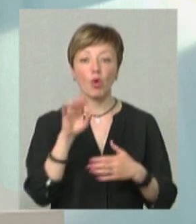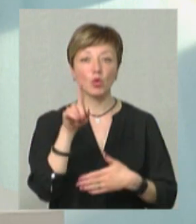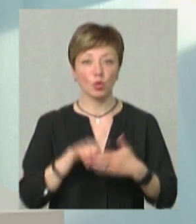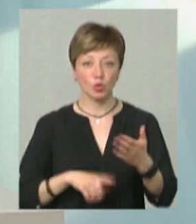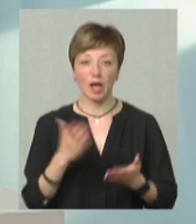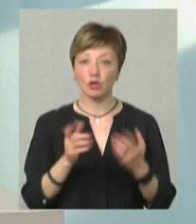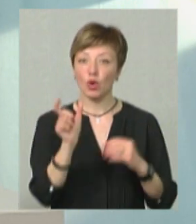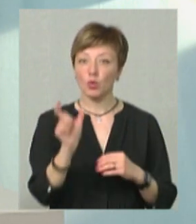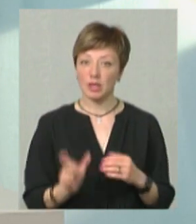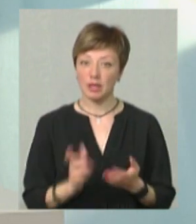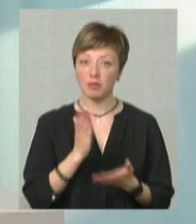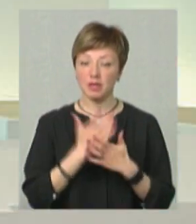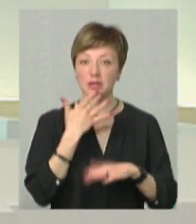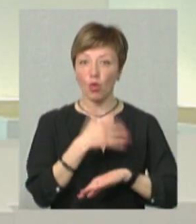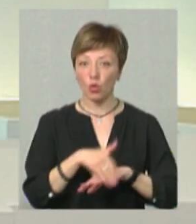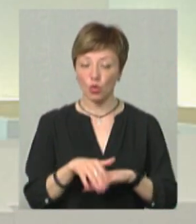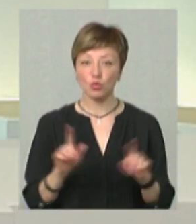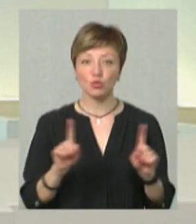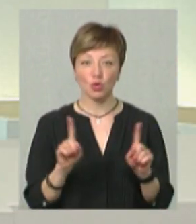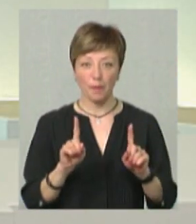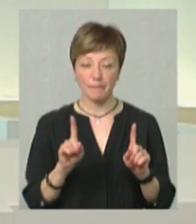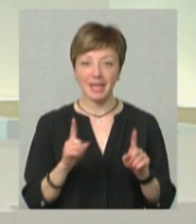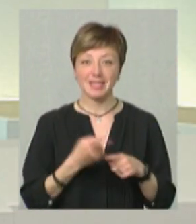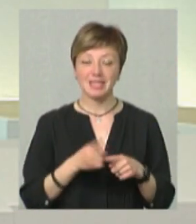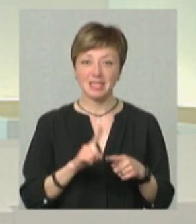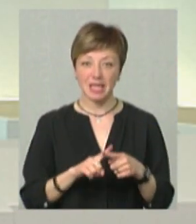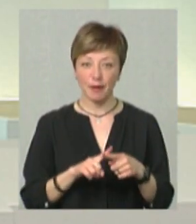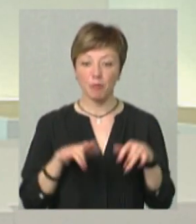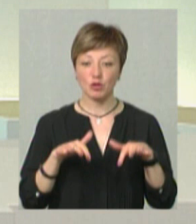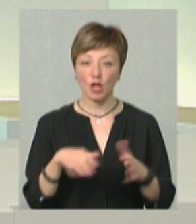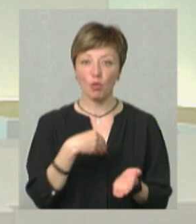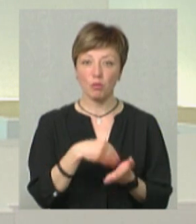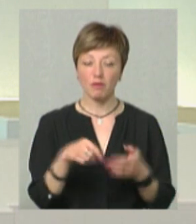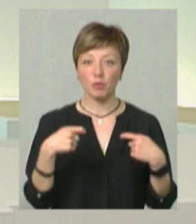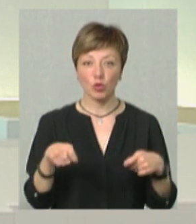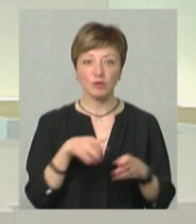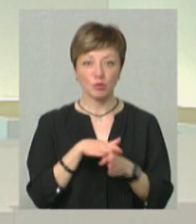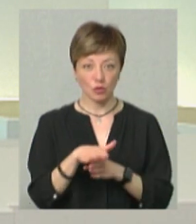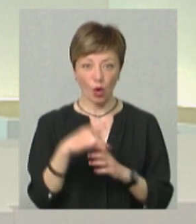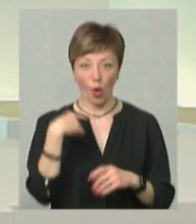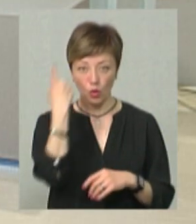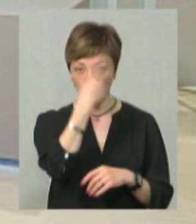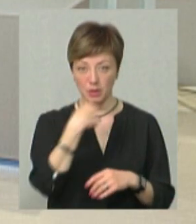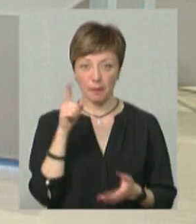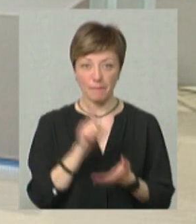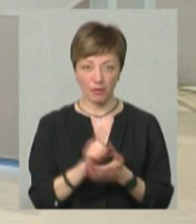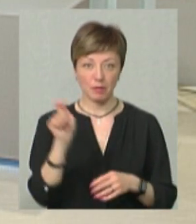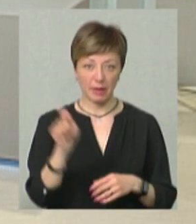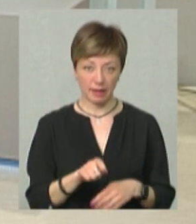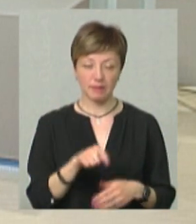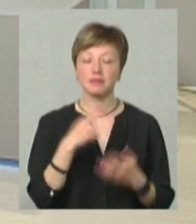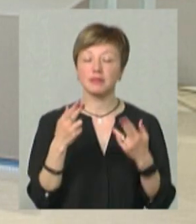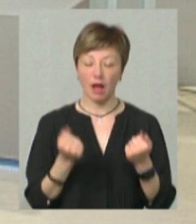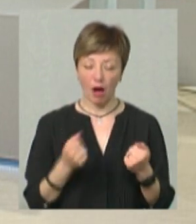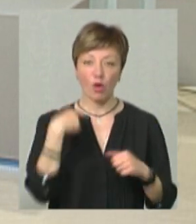Якщо людина перебуває за кордоном для того, щоб цей процес купівлі-продажу відбувся, вона особисто повинна приїхати? Так,